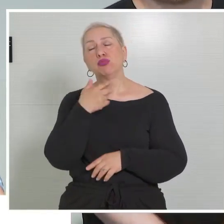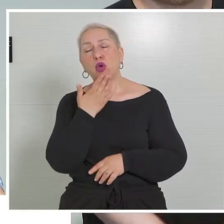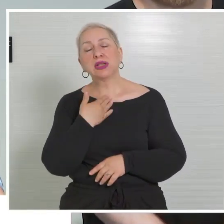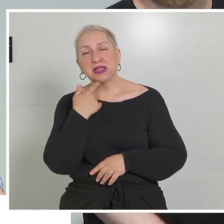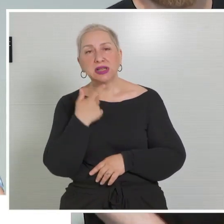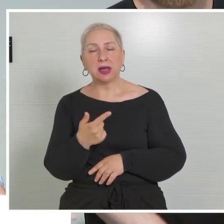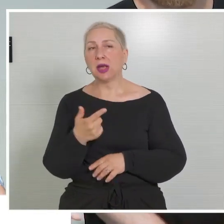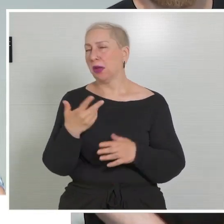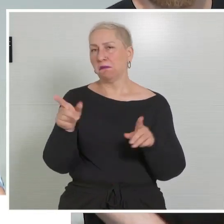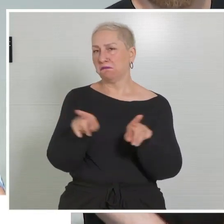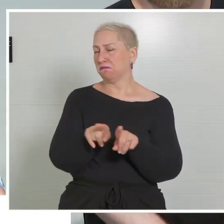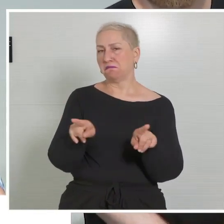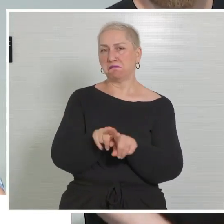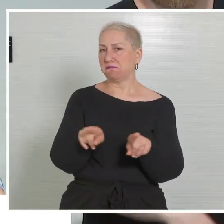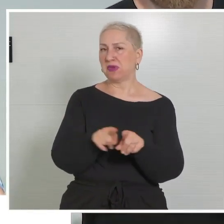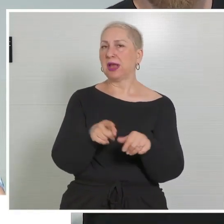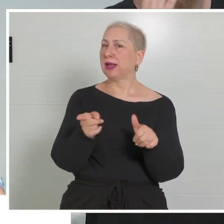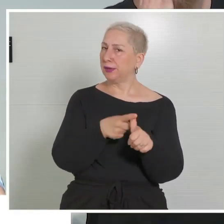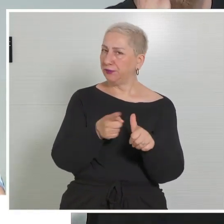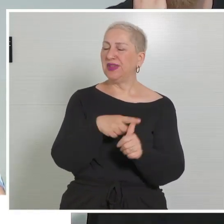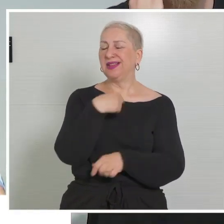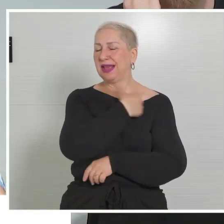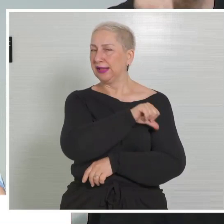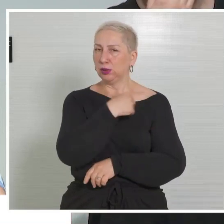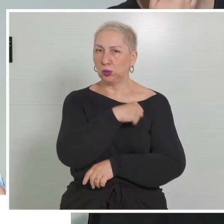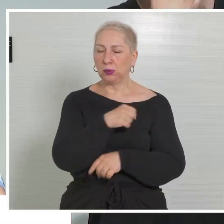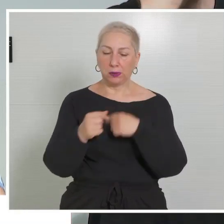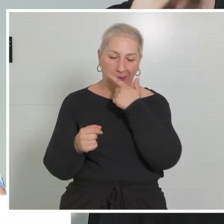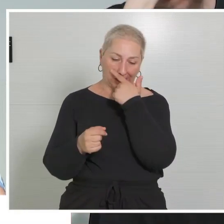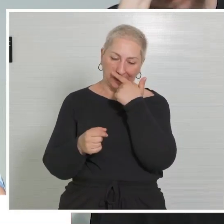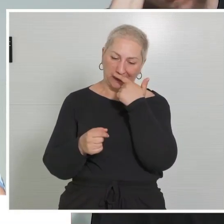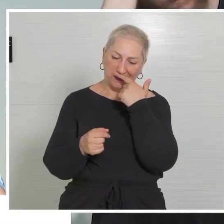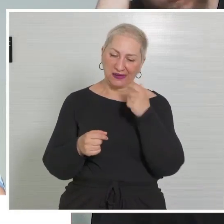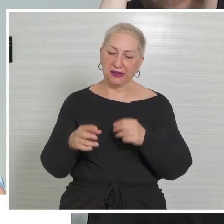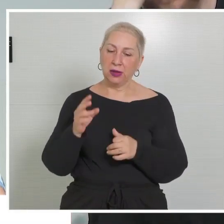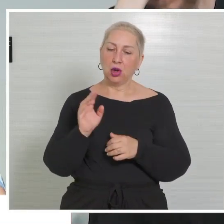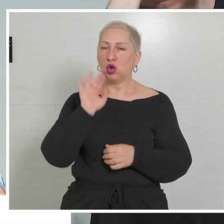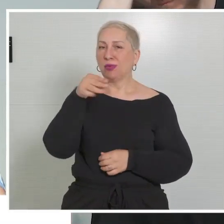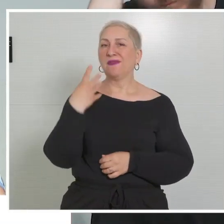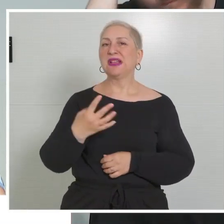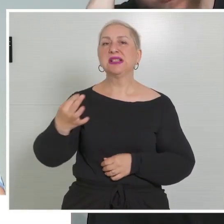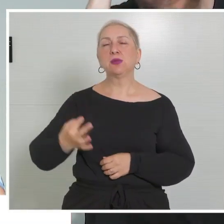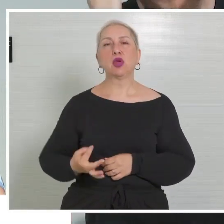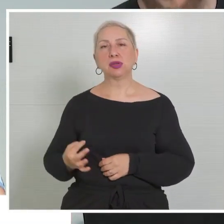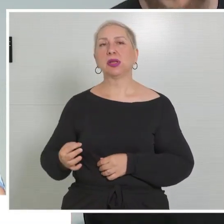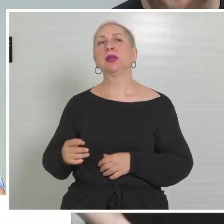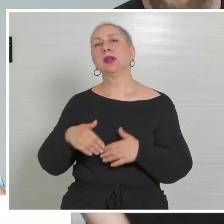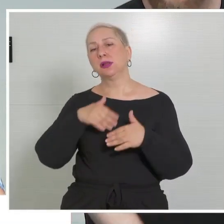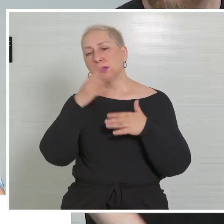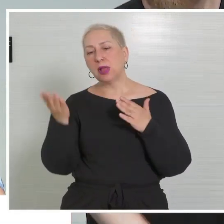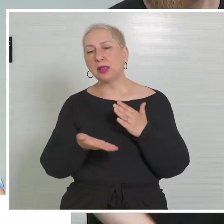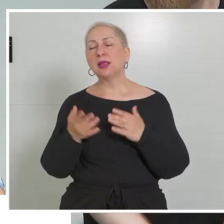relativ unverändert immer. Platz 1, wie gesagt, das Rettungswesen mit knapp über 40 Prozent, dahinter die Sozial- und